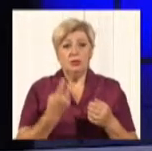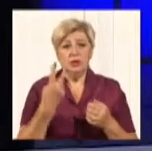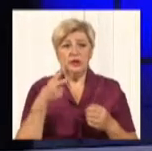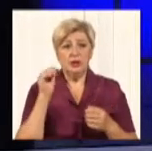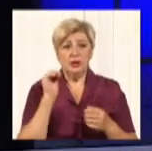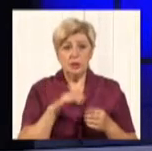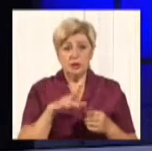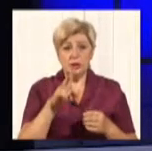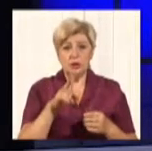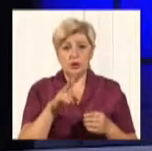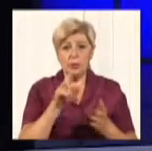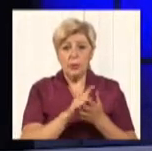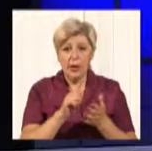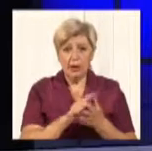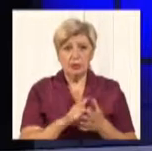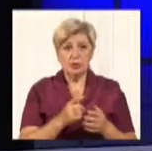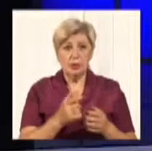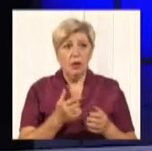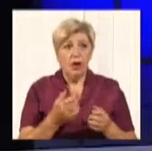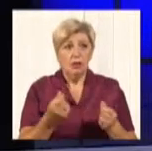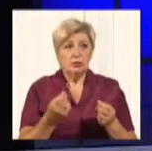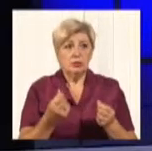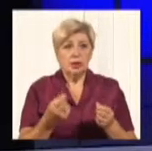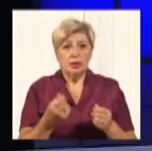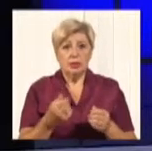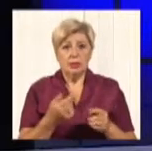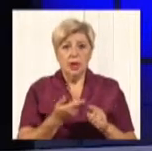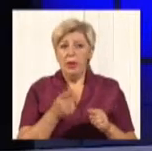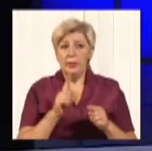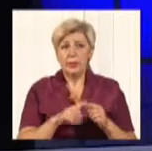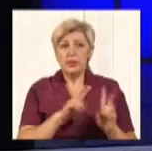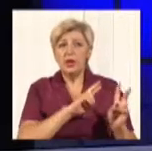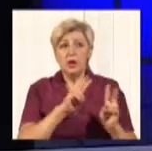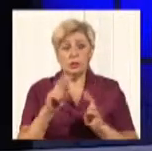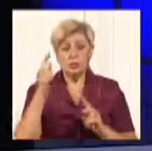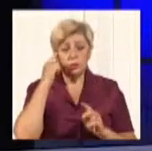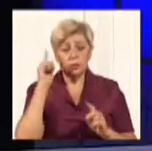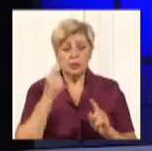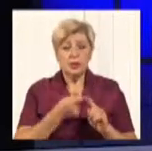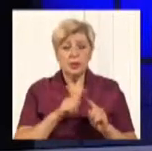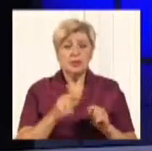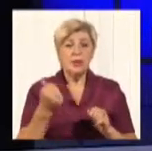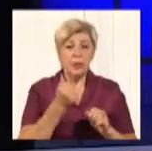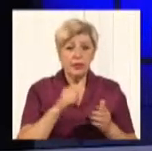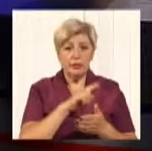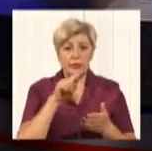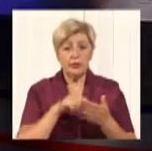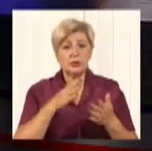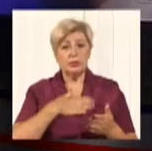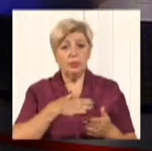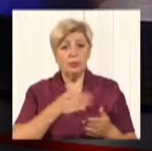пенсії дуже накладно. Ніхто о чому не думає, понимаєте? Це перший питання. Моє міння,